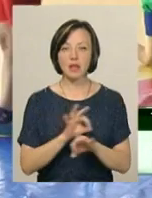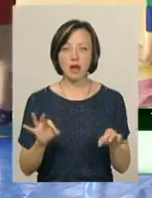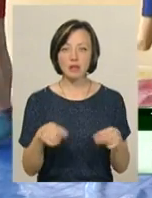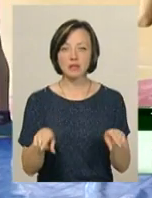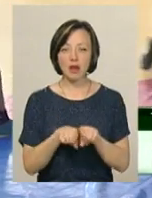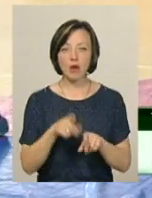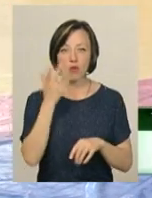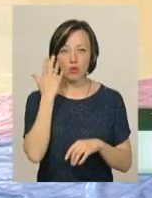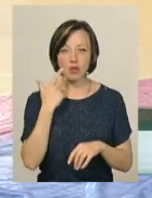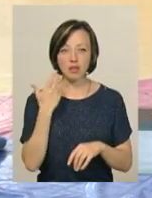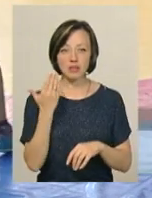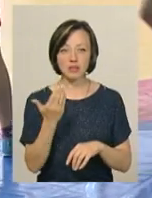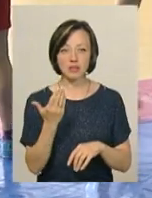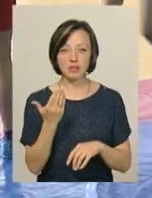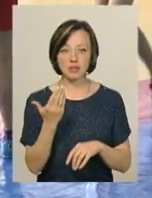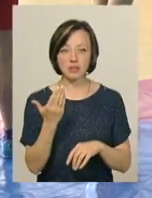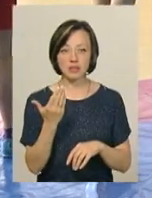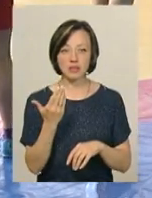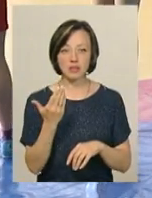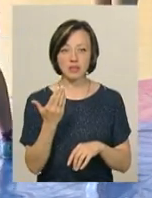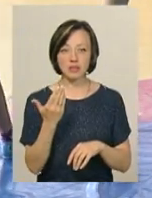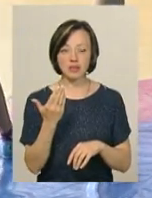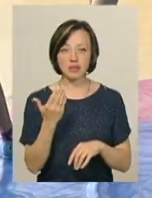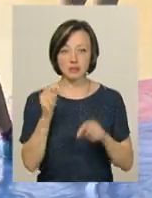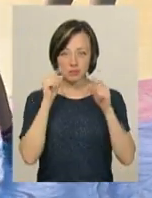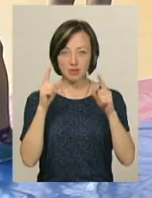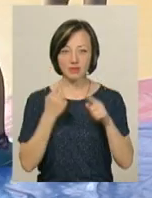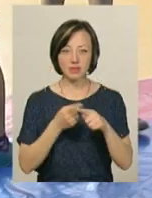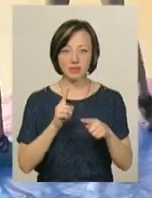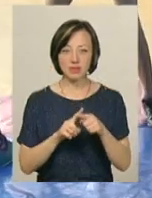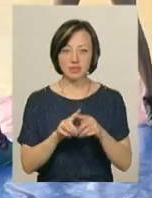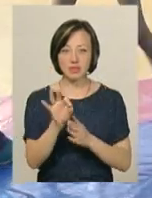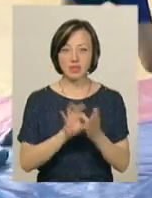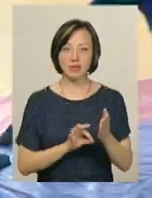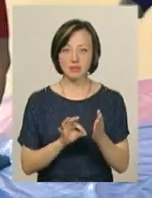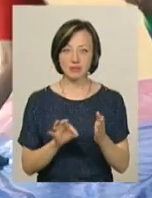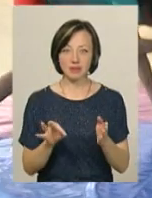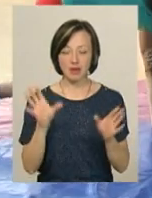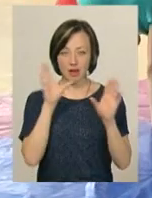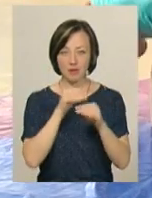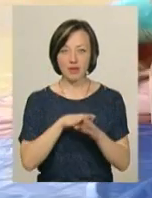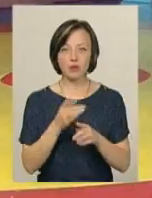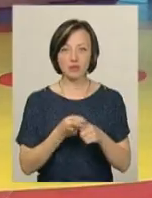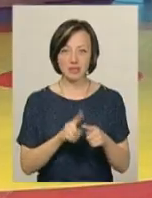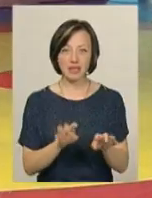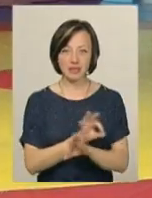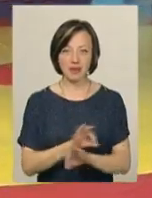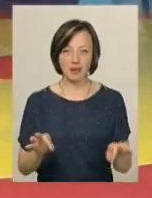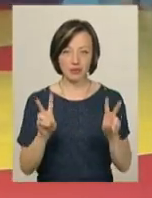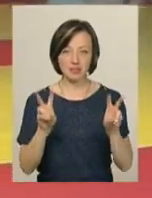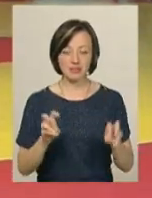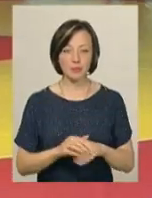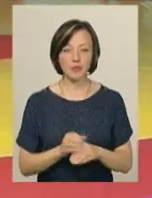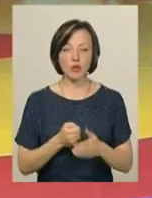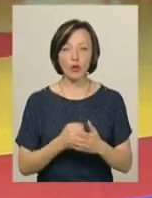коли ти спиш, тебе присинають. Тобі кажуть, приходи ноги, ти одразу це робиш. Оце ідеально». До міжнародного